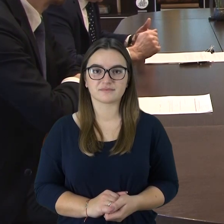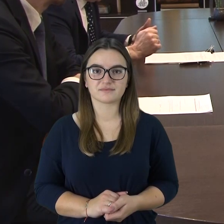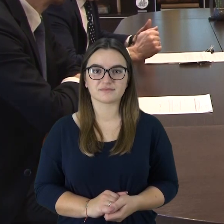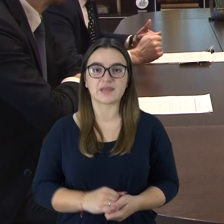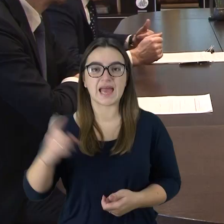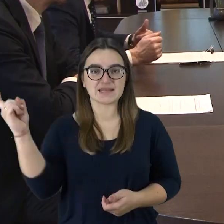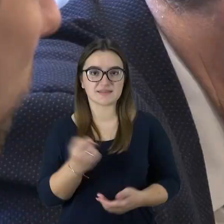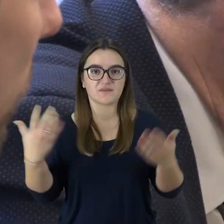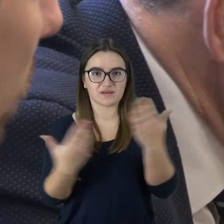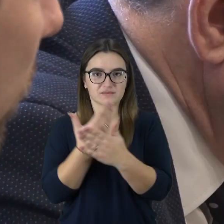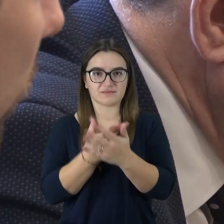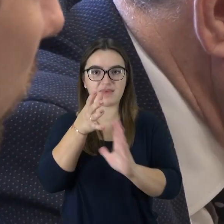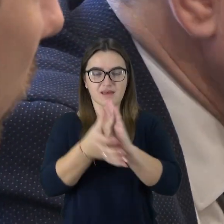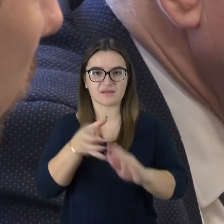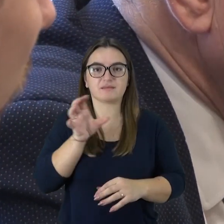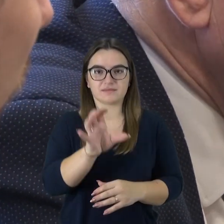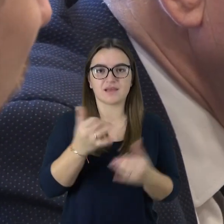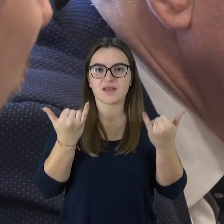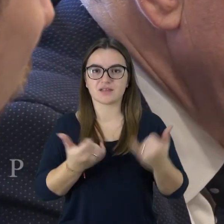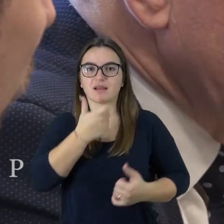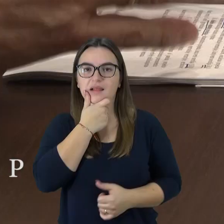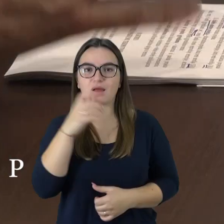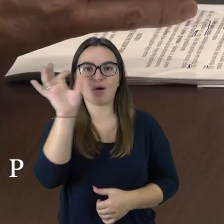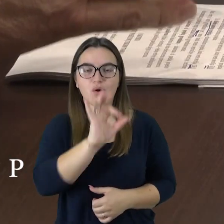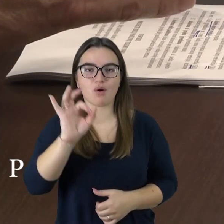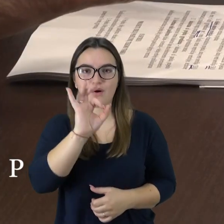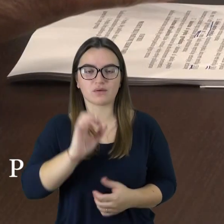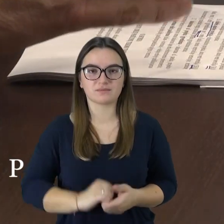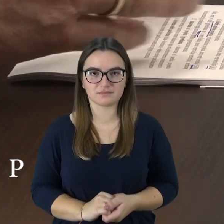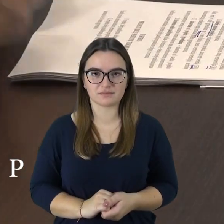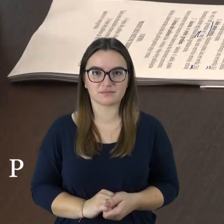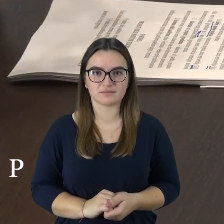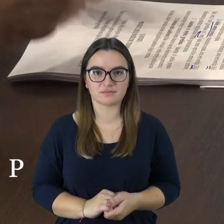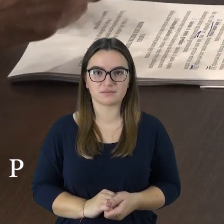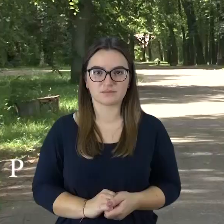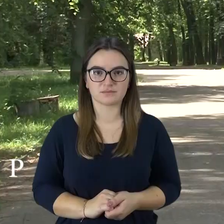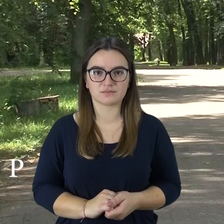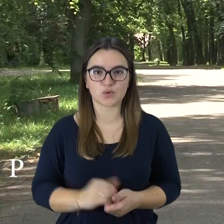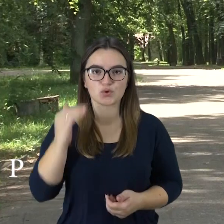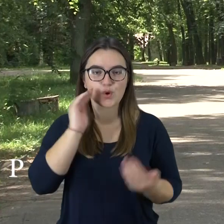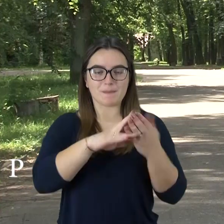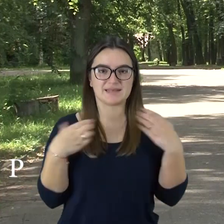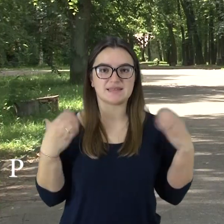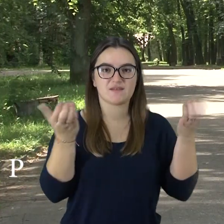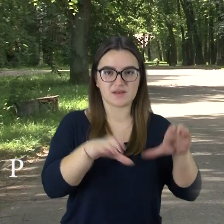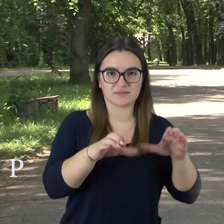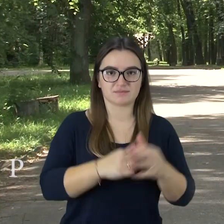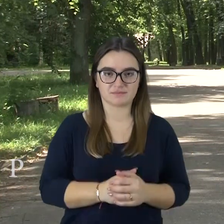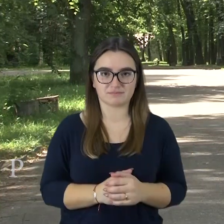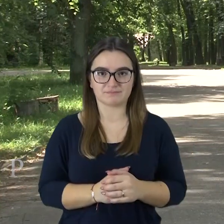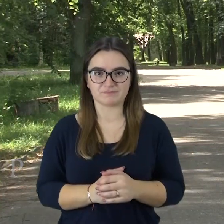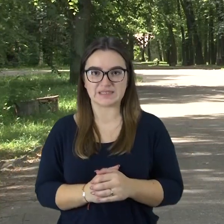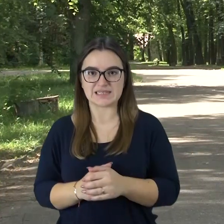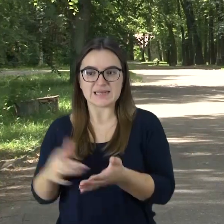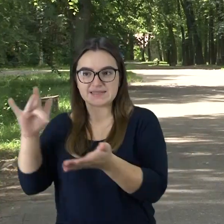Eterija laida savaitės aktualijos subertimų įgestų kalba. Šioje laidoje matysite. Šiauliu miesto savivaldybė